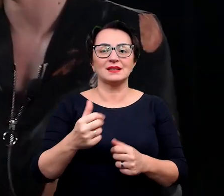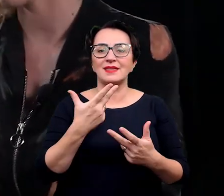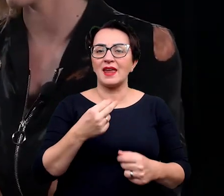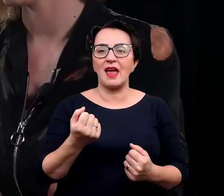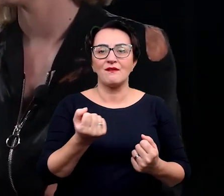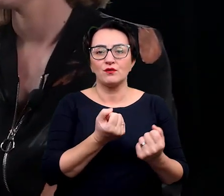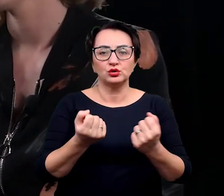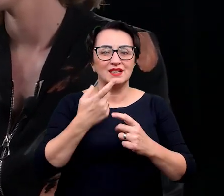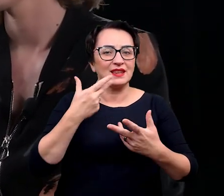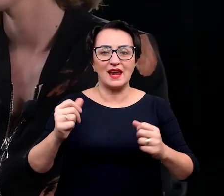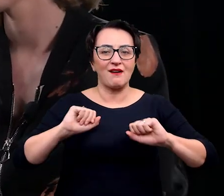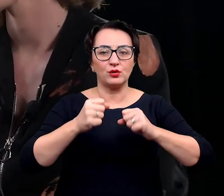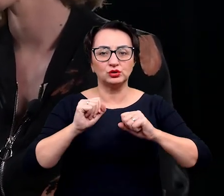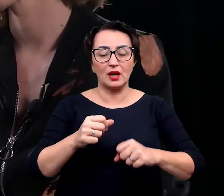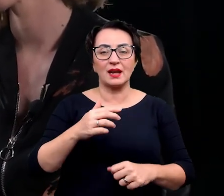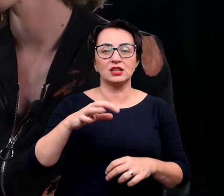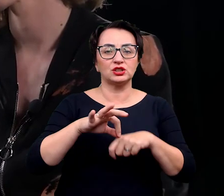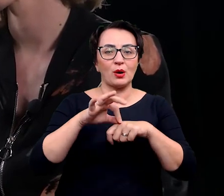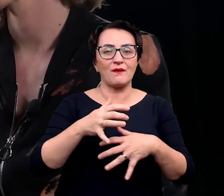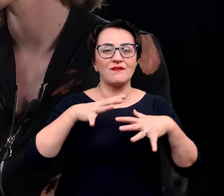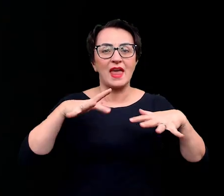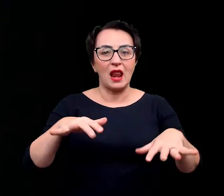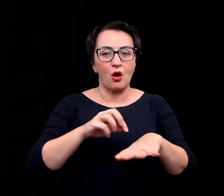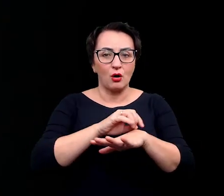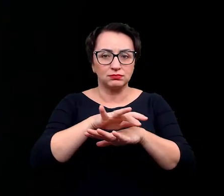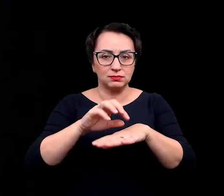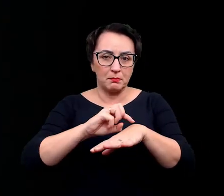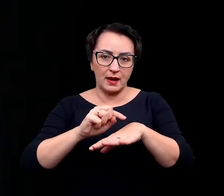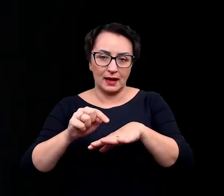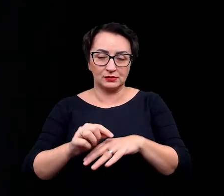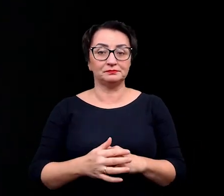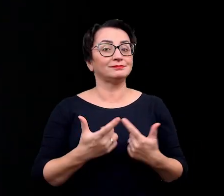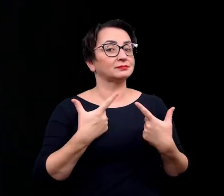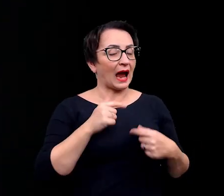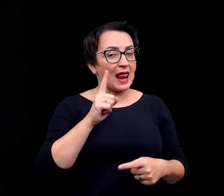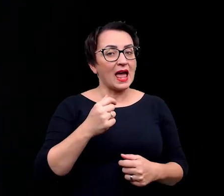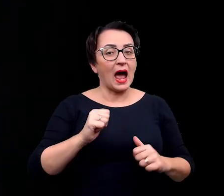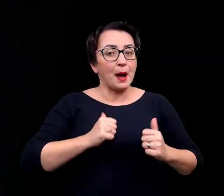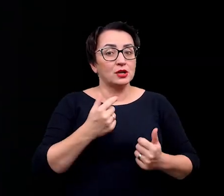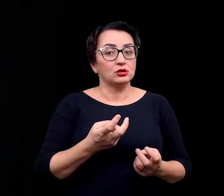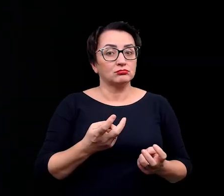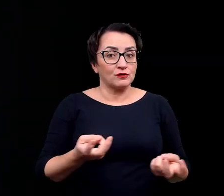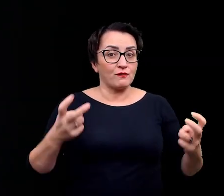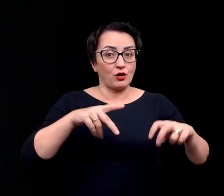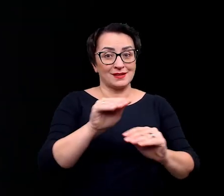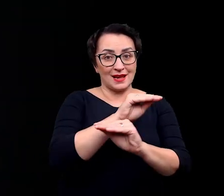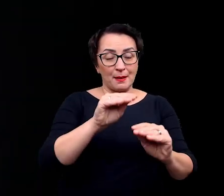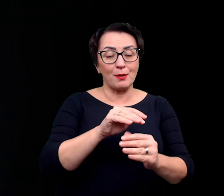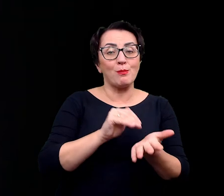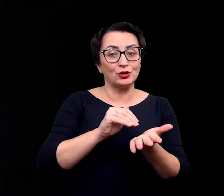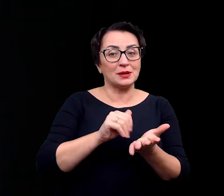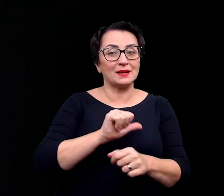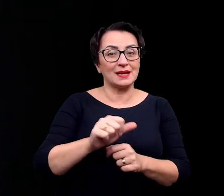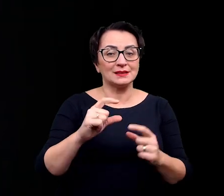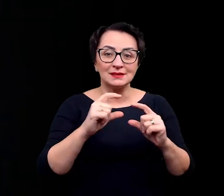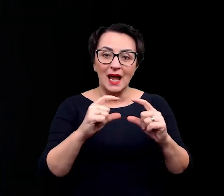wielopęcherzykowych. No tylko żeby zrobić taki duży, ogromny krok w przód, czyli żeby stworzyć taką terapię, no to potrzebne są najpierw